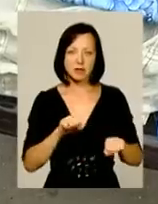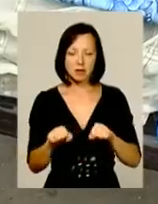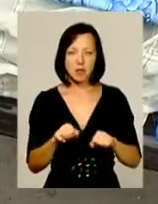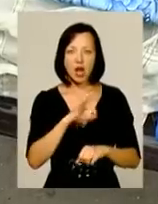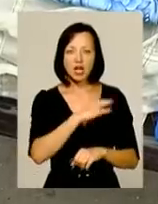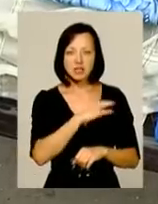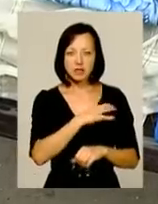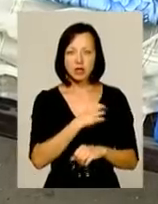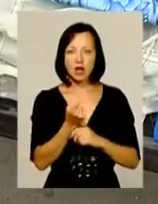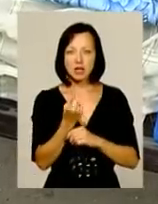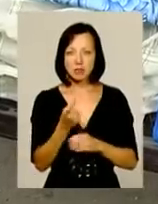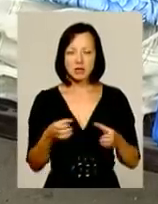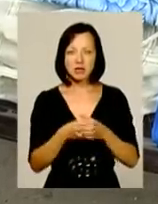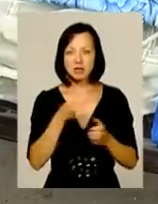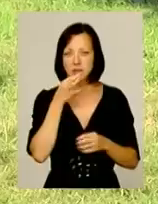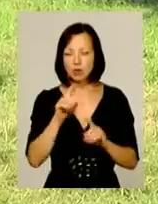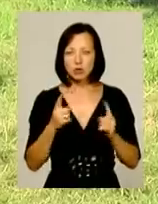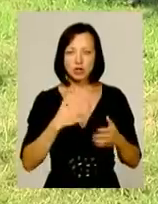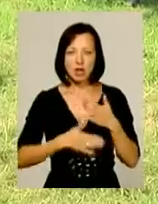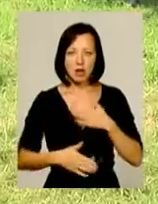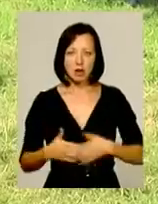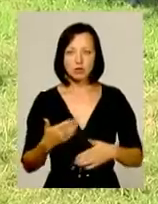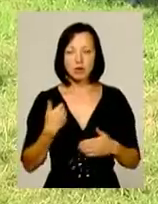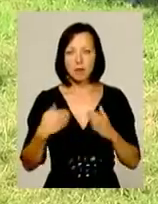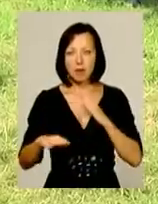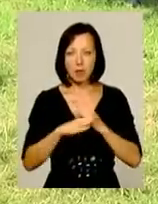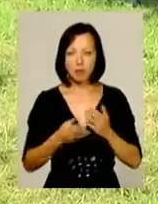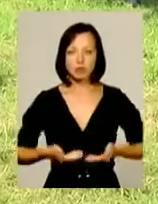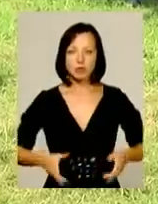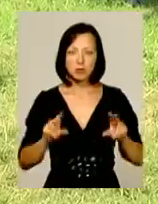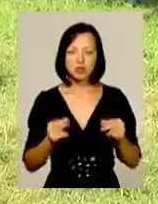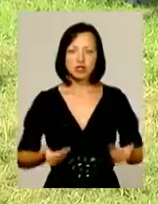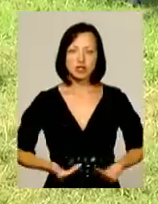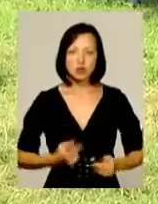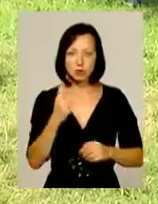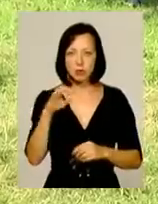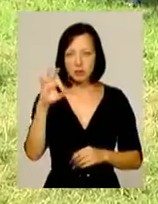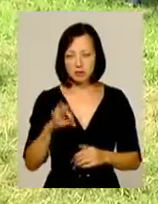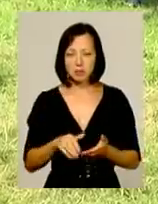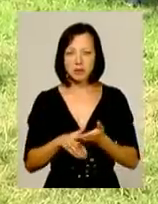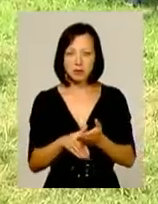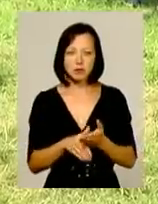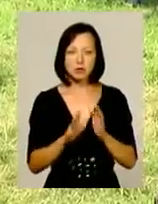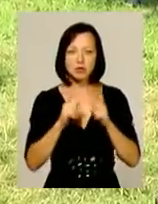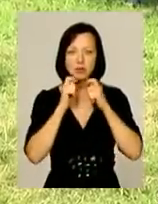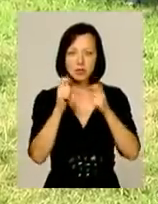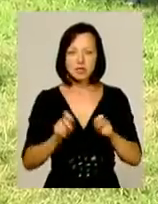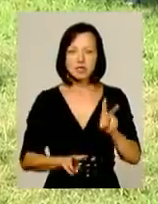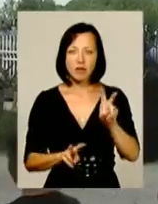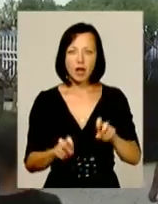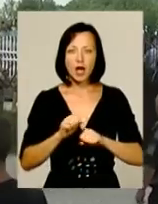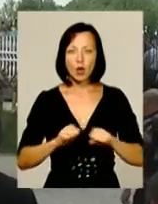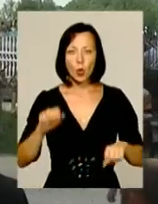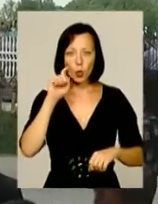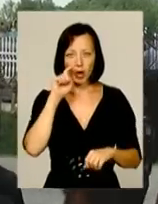Розвідчики 11-го батальйона сказали, що ми дуже раді, що нам допомогли, ми живі. Ми теж 100% підтримуємо, що ми був присвоємі звання Герою України.